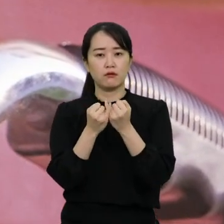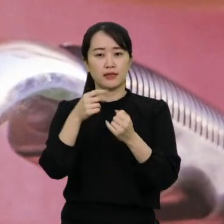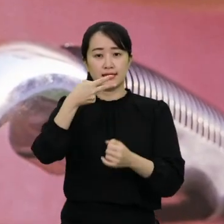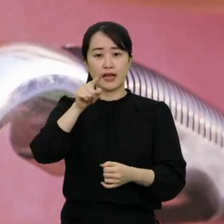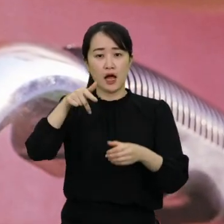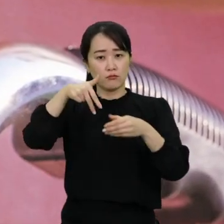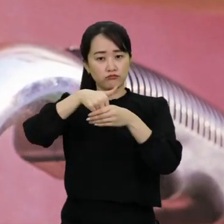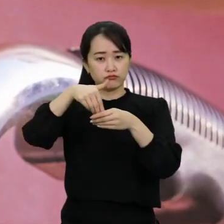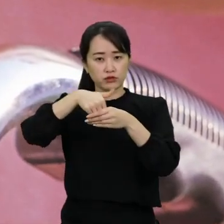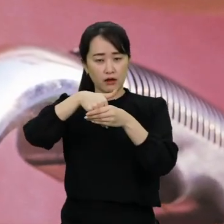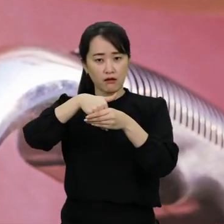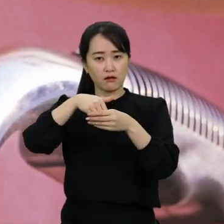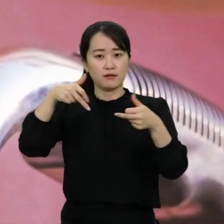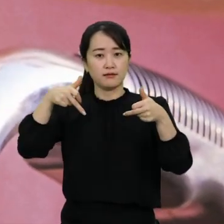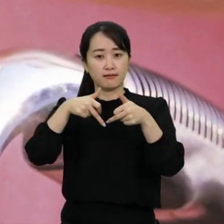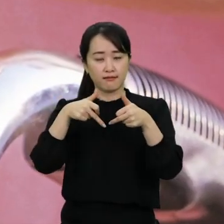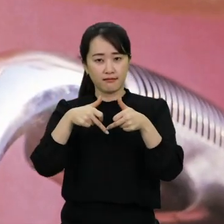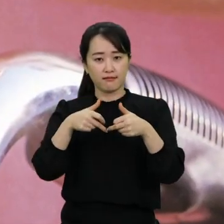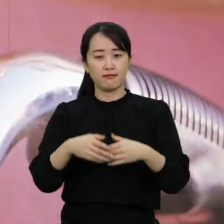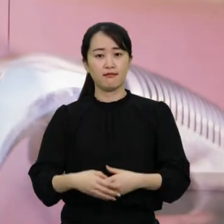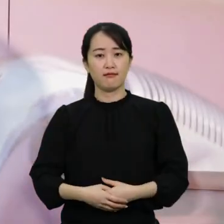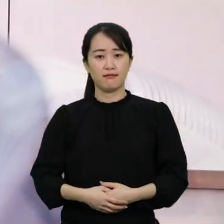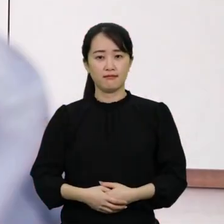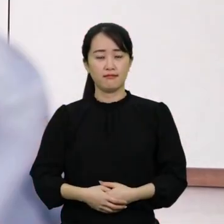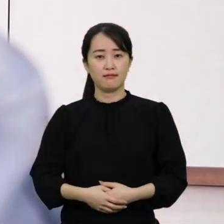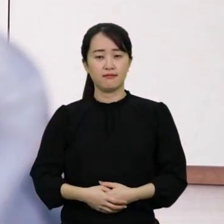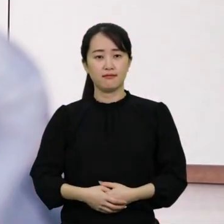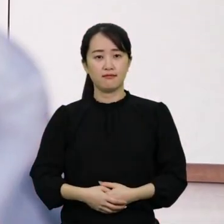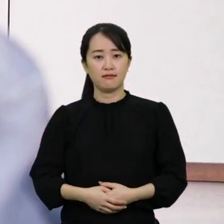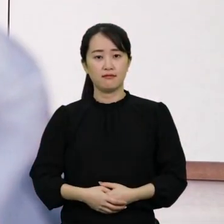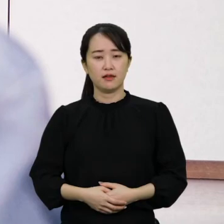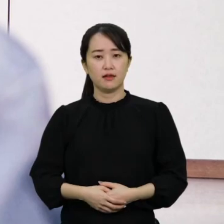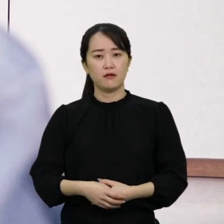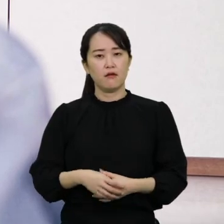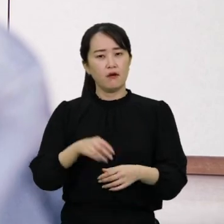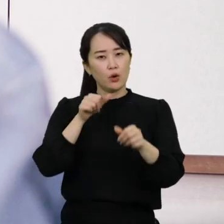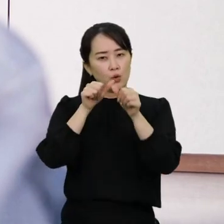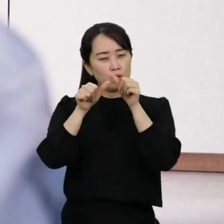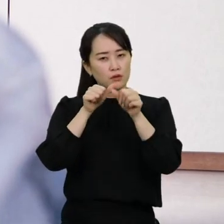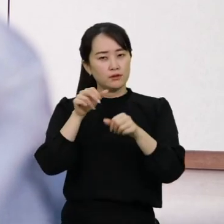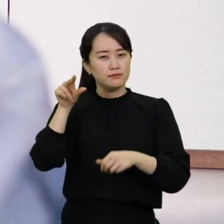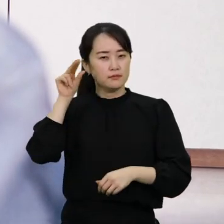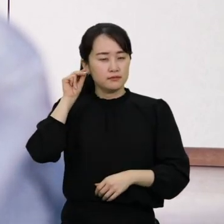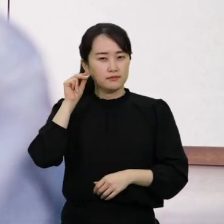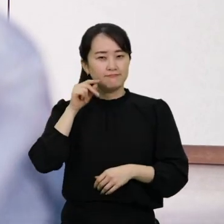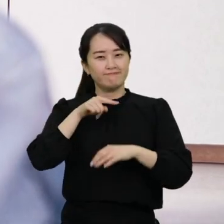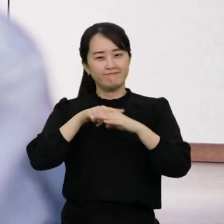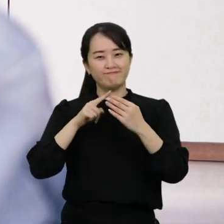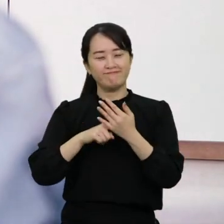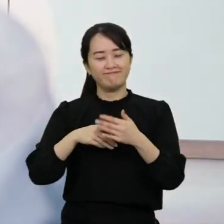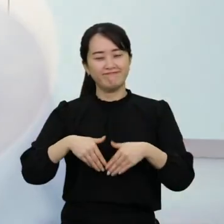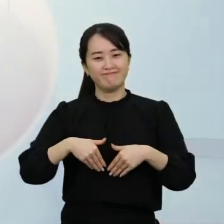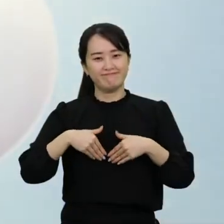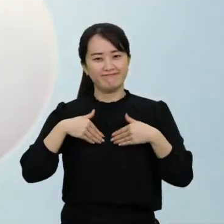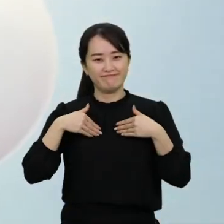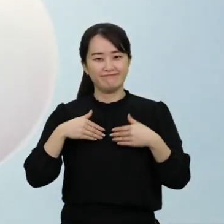따뜻한 손길로 다시 일어서는 이야기 이런 소식들을 보면 마음이 너무 따뜻해져요.